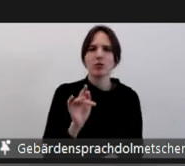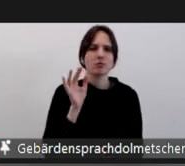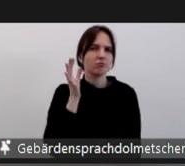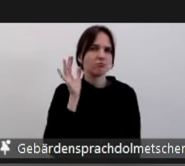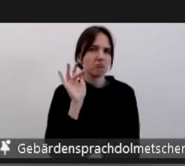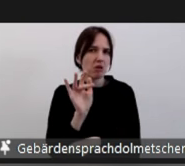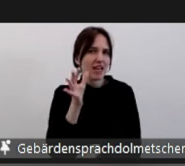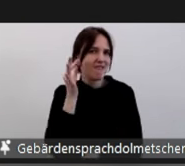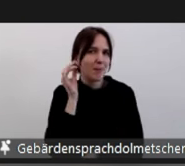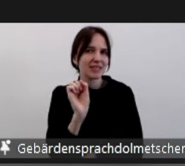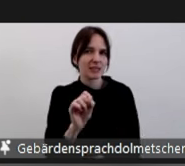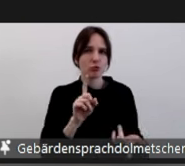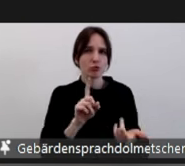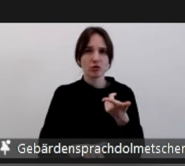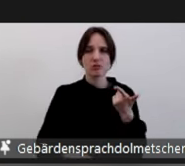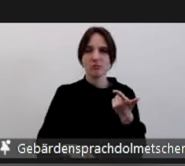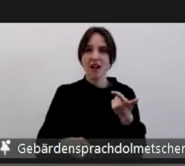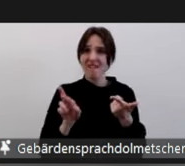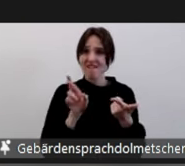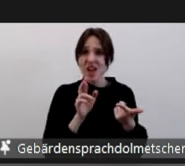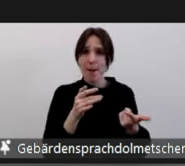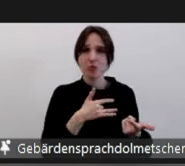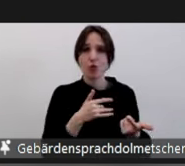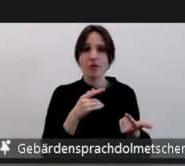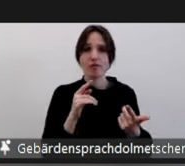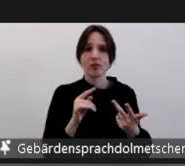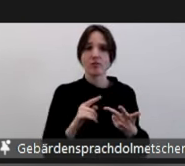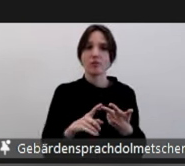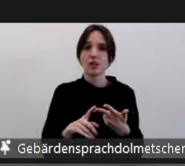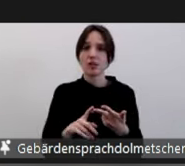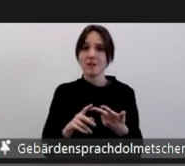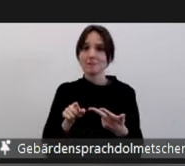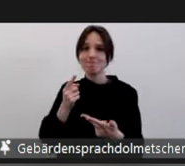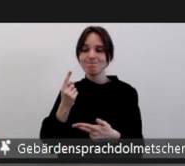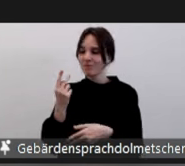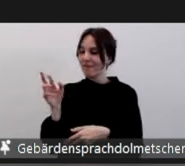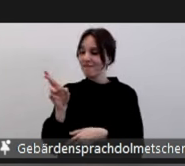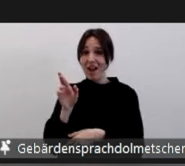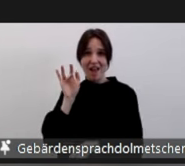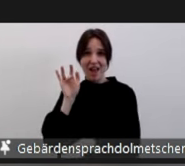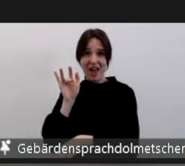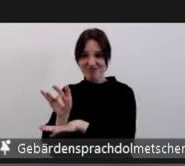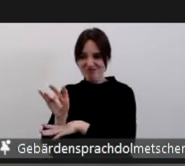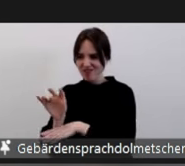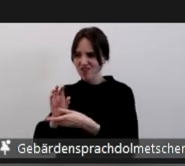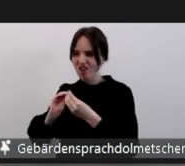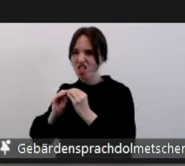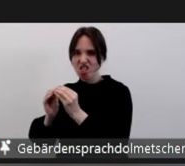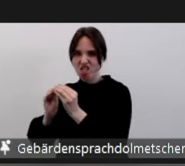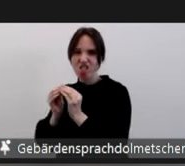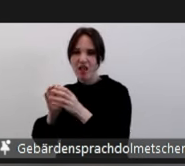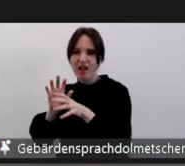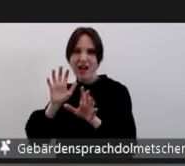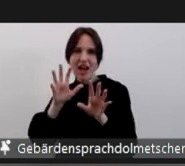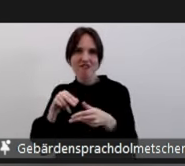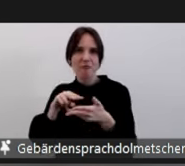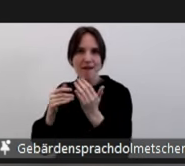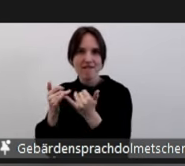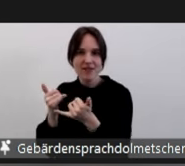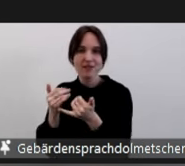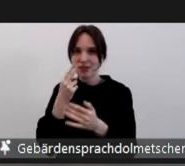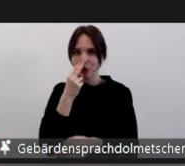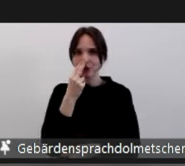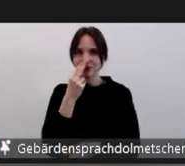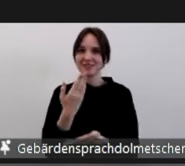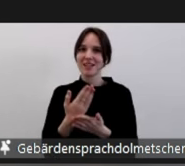und warum das so ist und welche Strategien antifeministische Akteure da auch fahren, das war ein langer Weg. Und ich bin sehr froh, dass